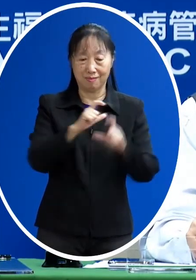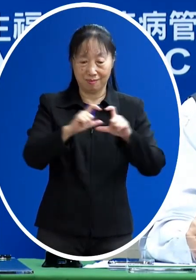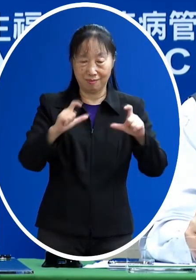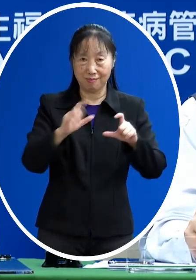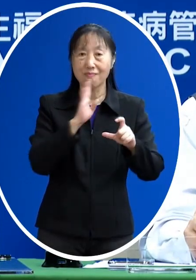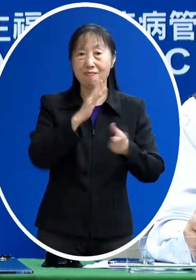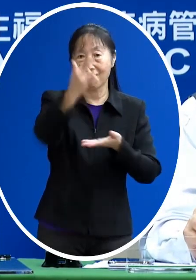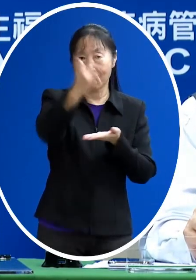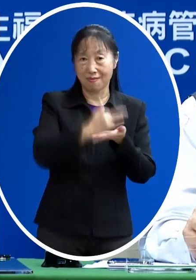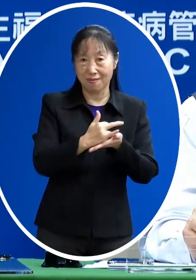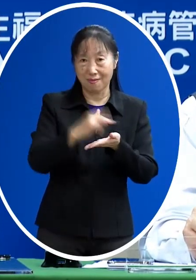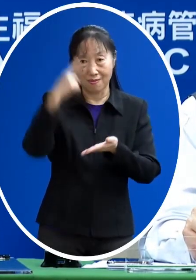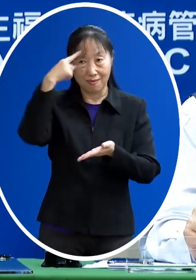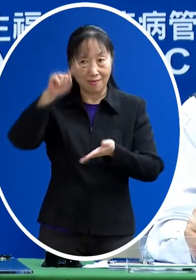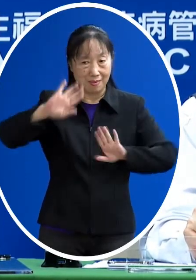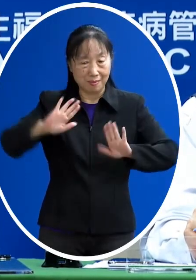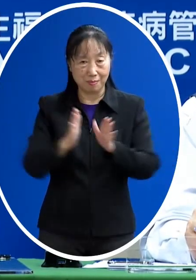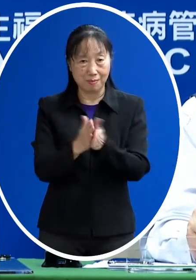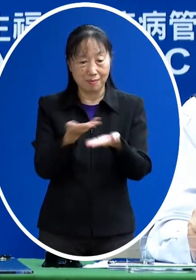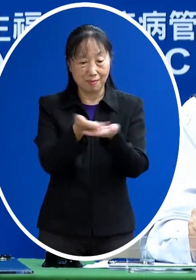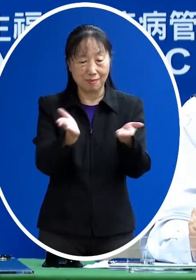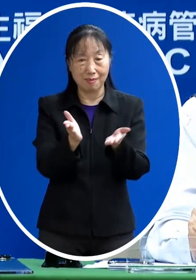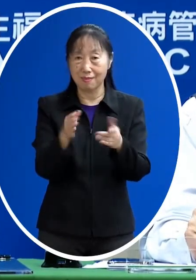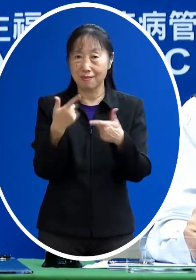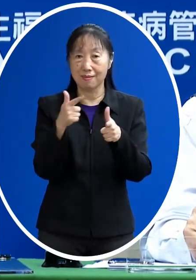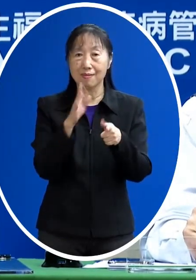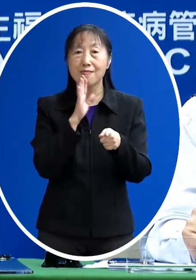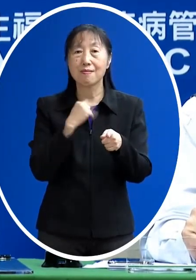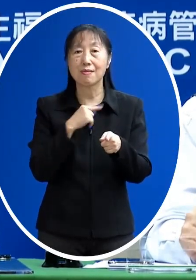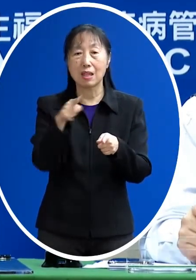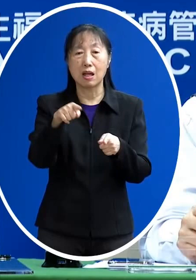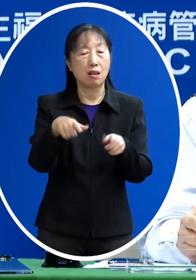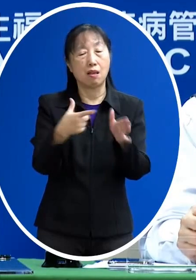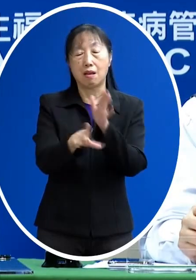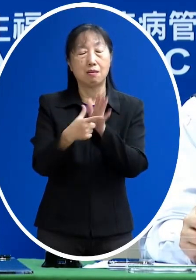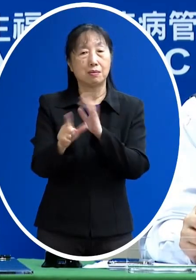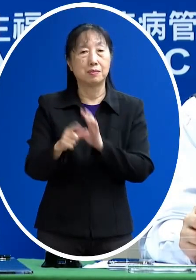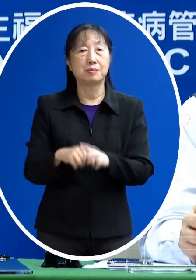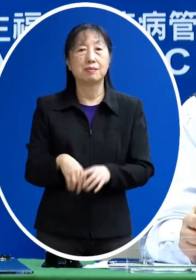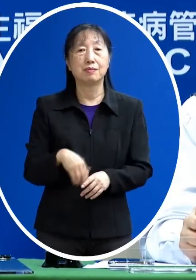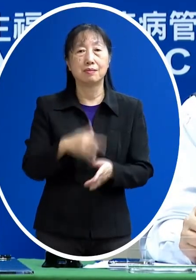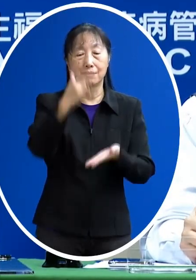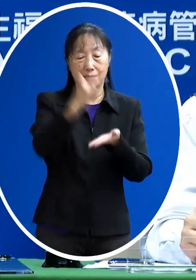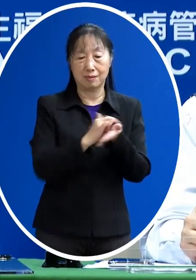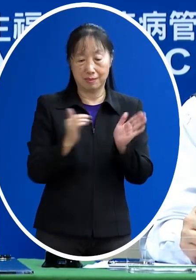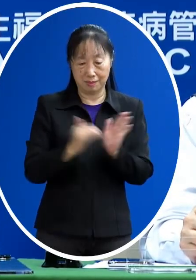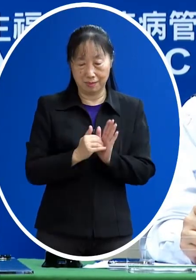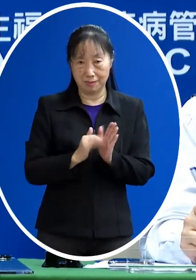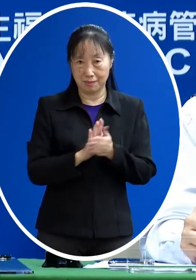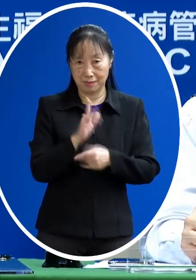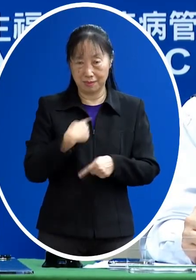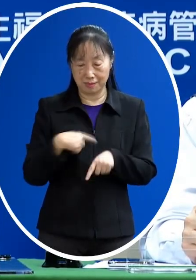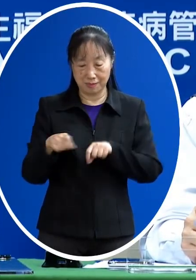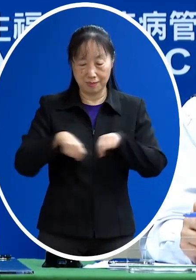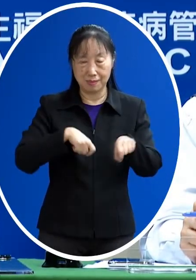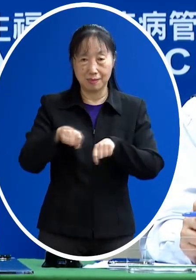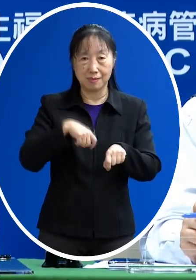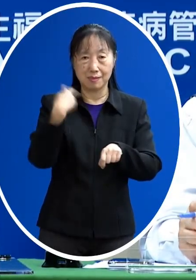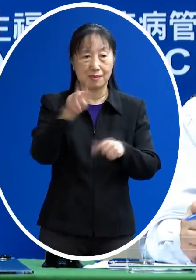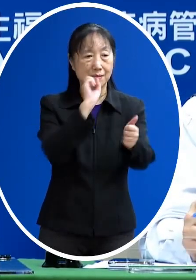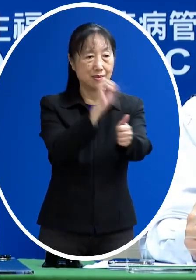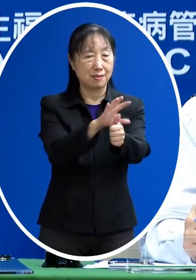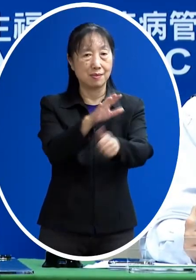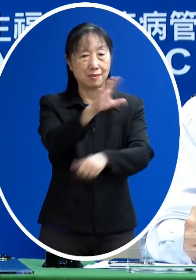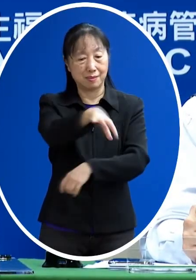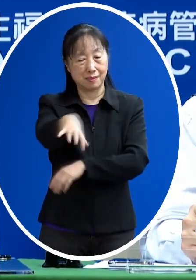到了貨第二天就發下去所以大家會準備不及那到了貨 我們會規劃好然後通知地方說